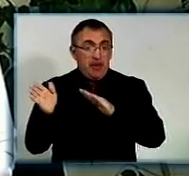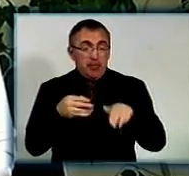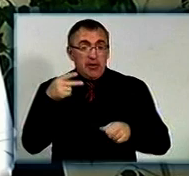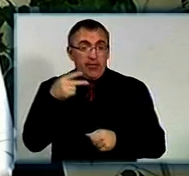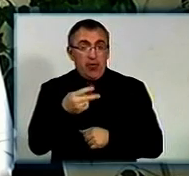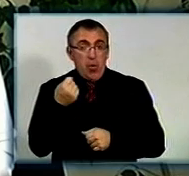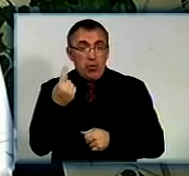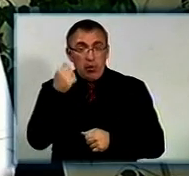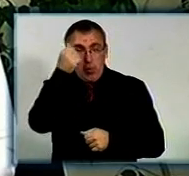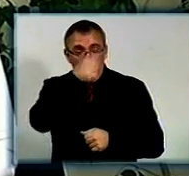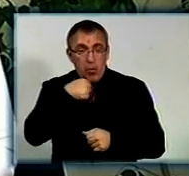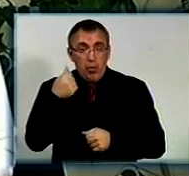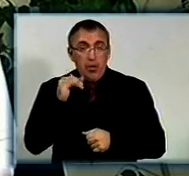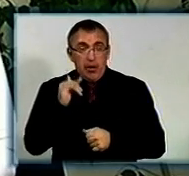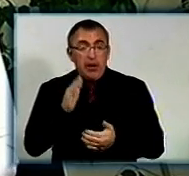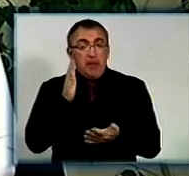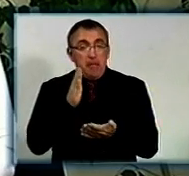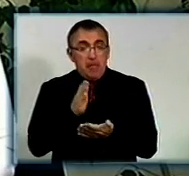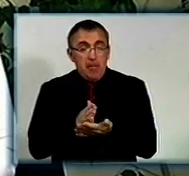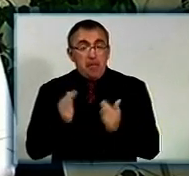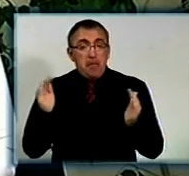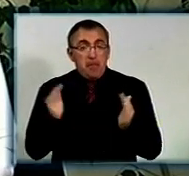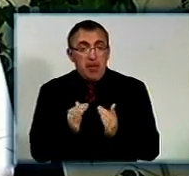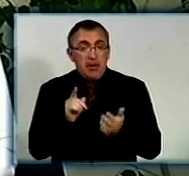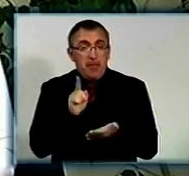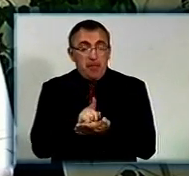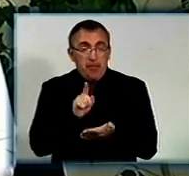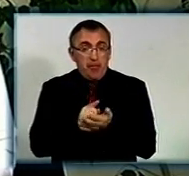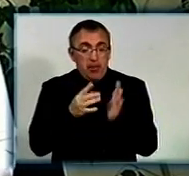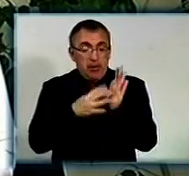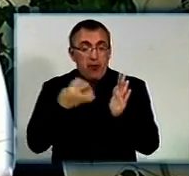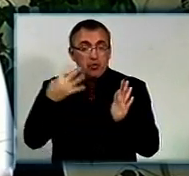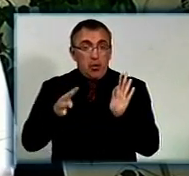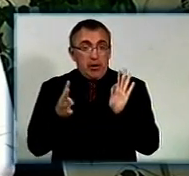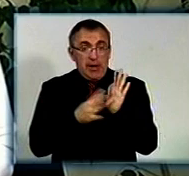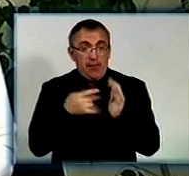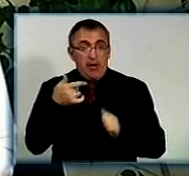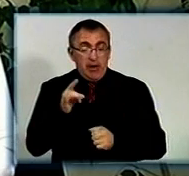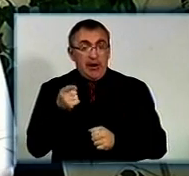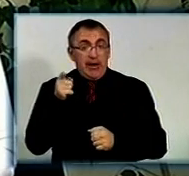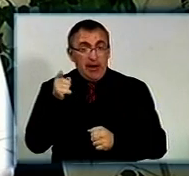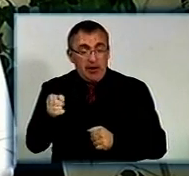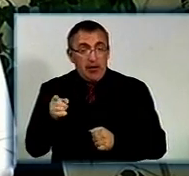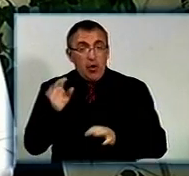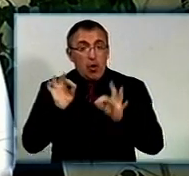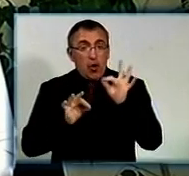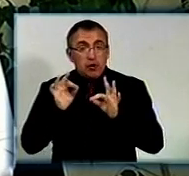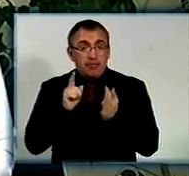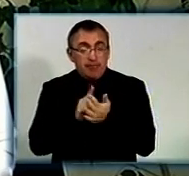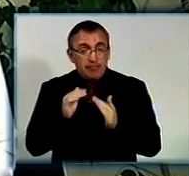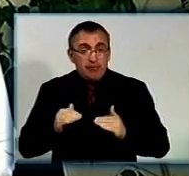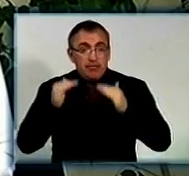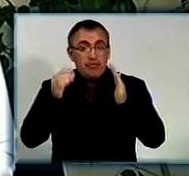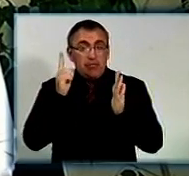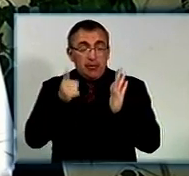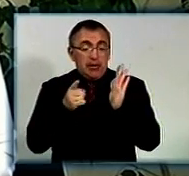2011 року і мали мінімальний розмір пенсії 949 гривень, то їм розмір пенсії підвищено до